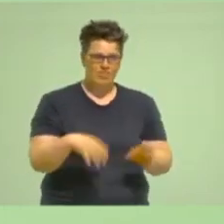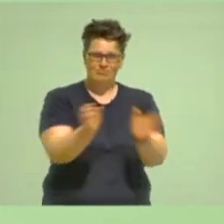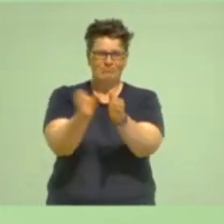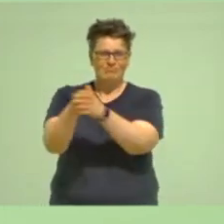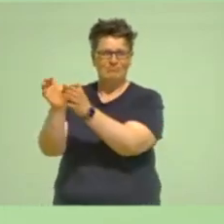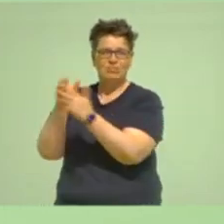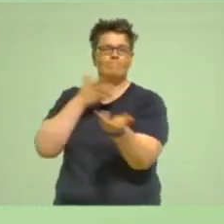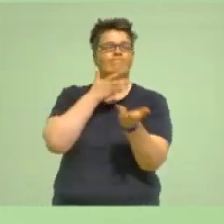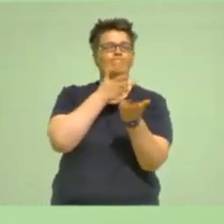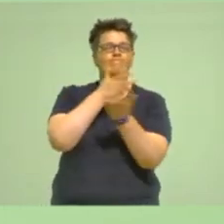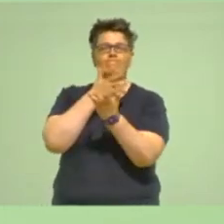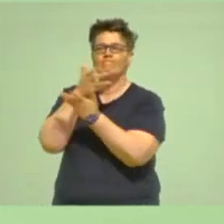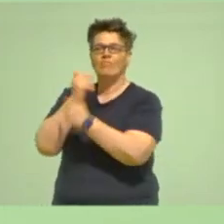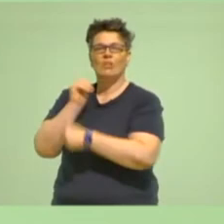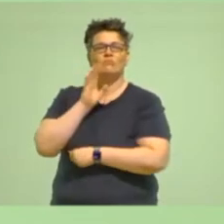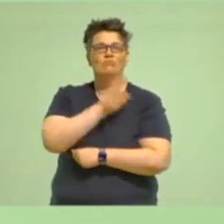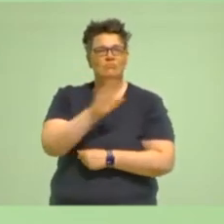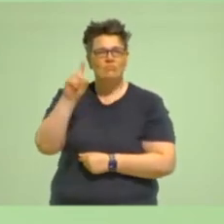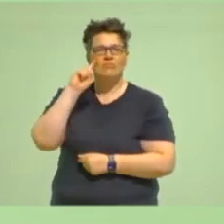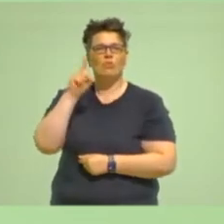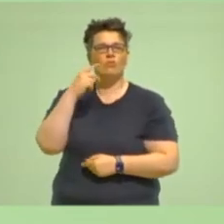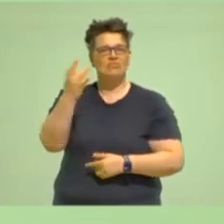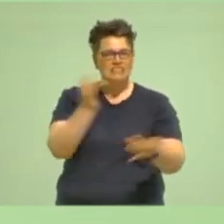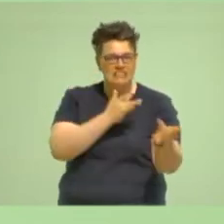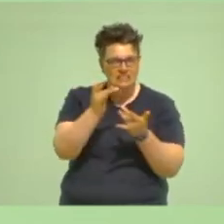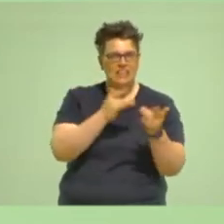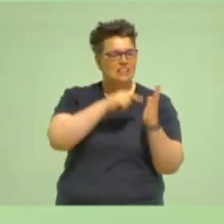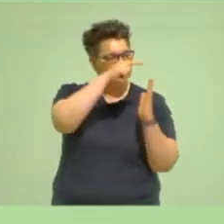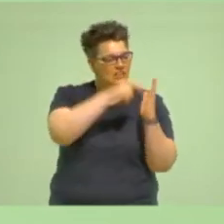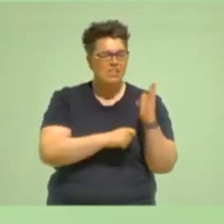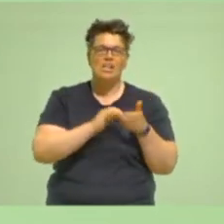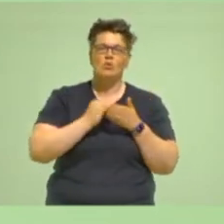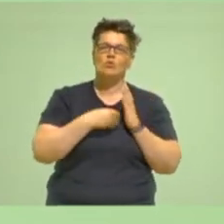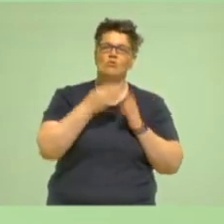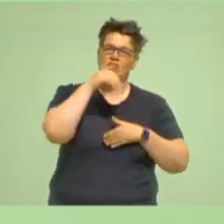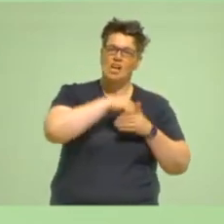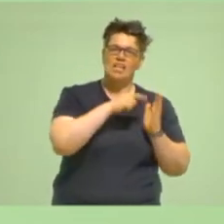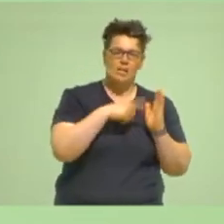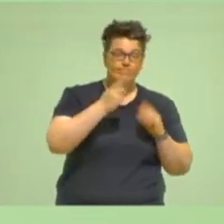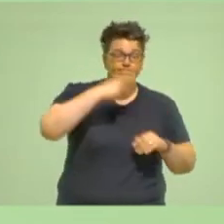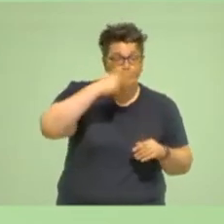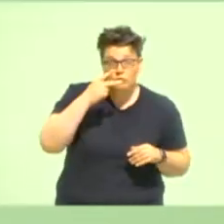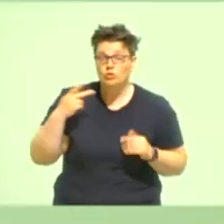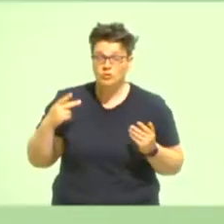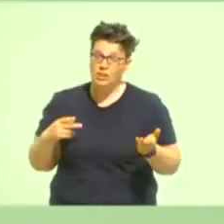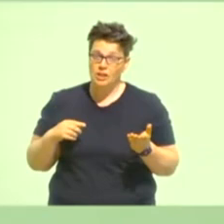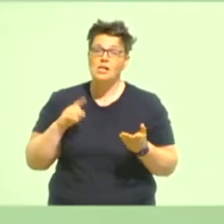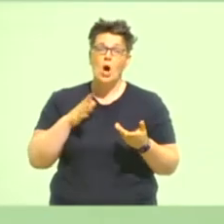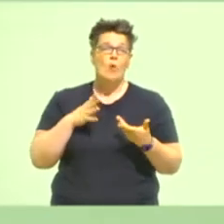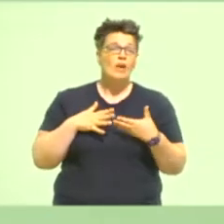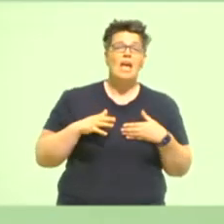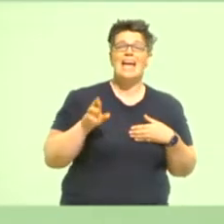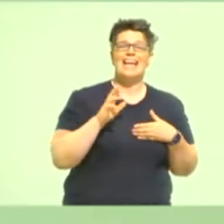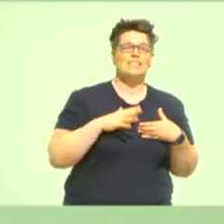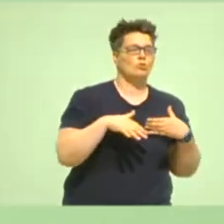Und ich verstehe, dass es Kritik daran gibt, dass es in der Ressortaufteilung so